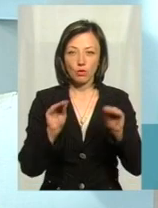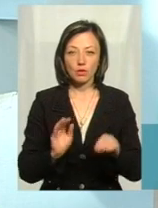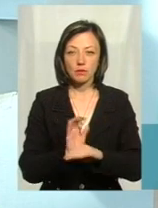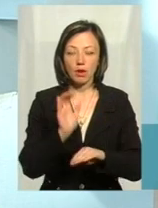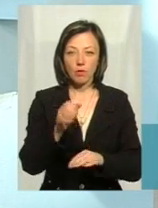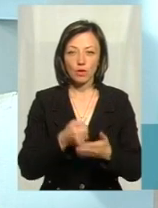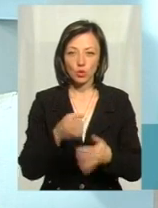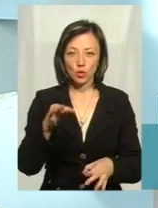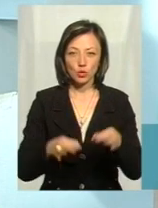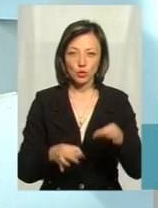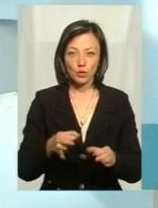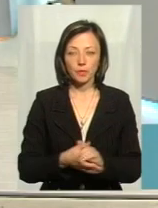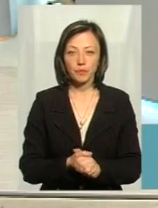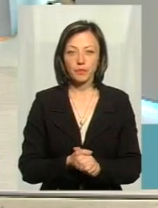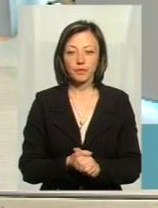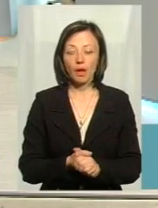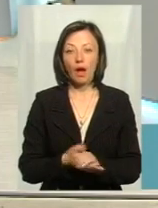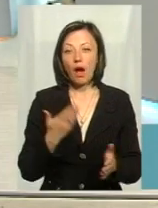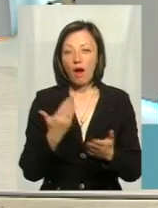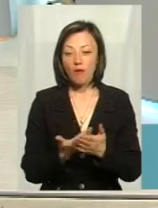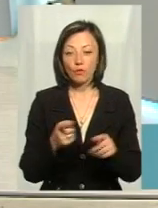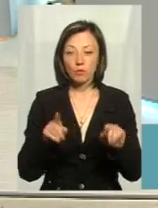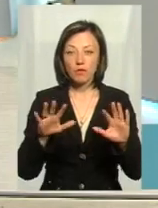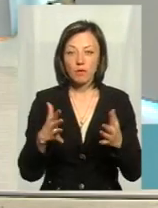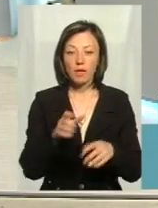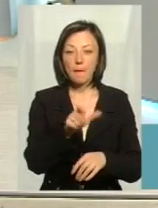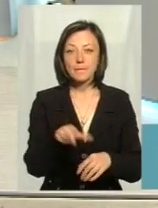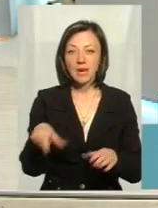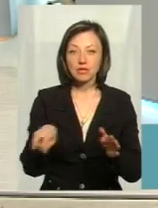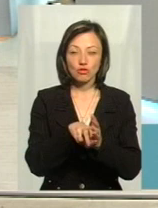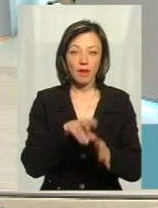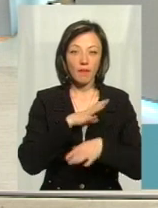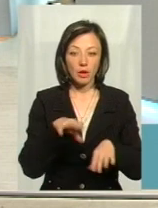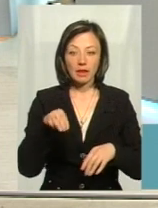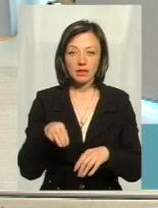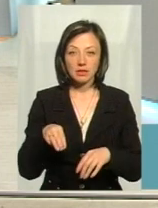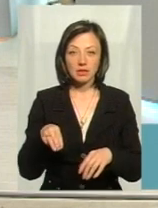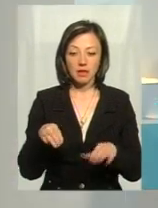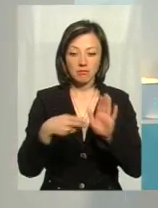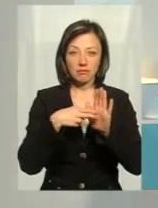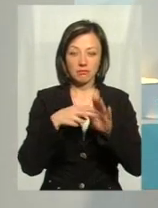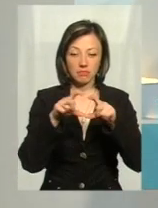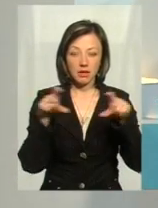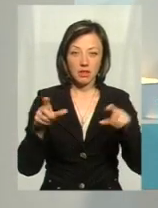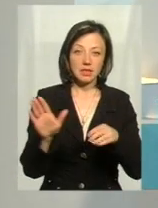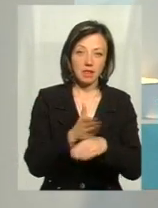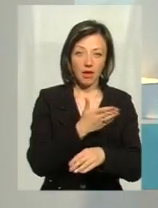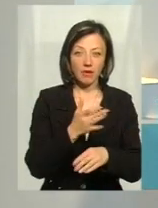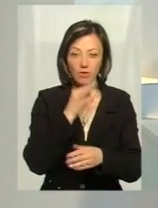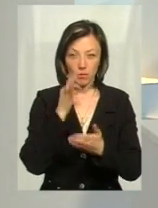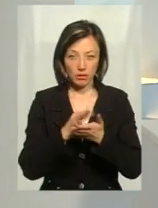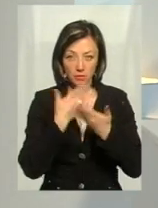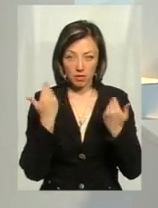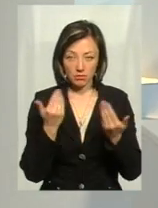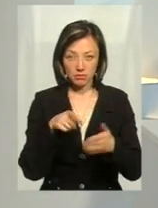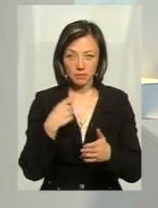спрямовували їх до суду. Але от якщо в цьому випадку пасажирів не було, таксист шашечку зняв, а з нею він зняв і відповідальність?